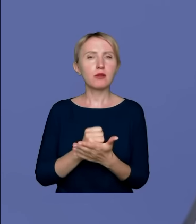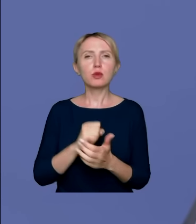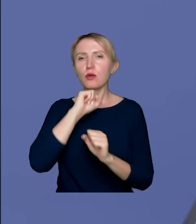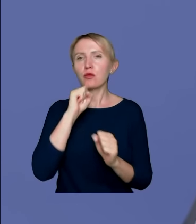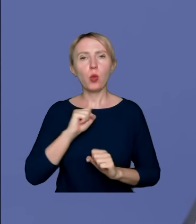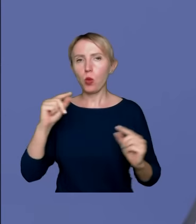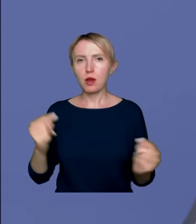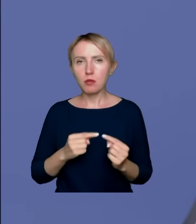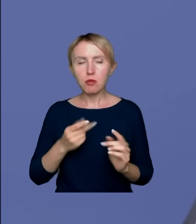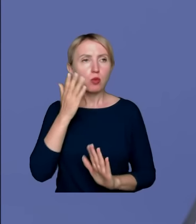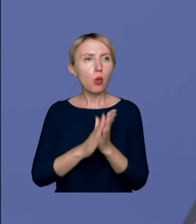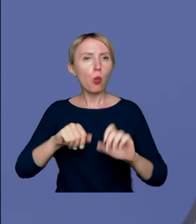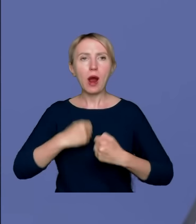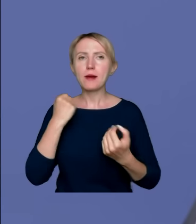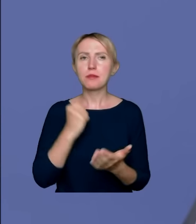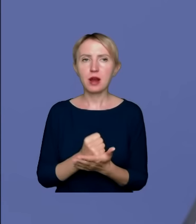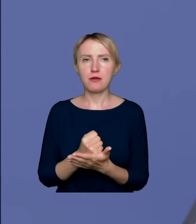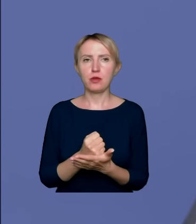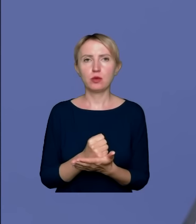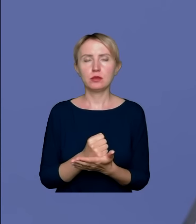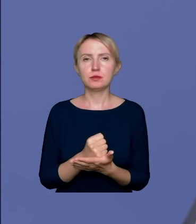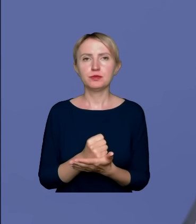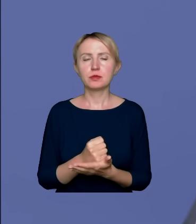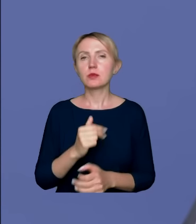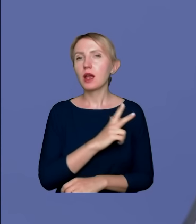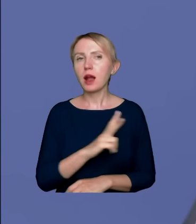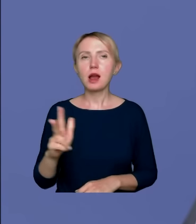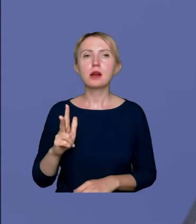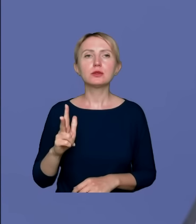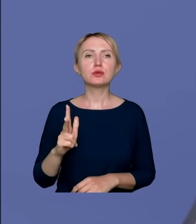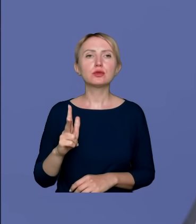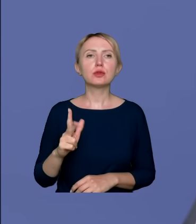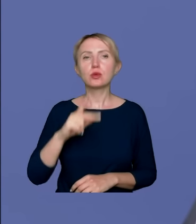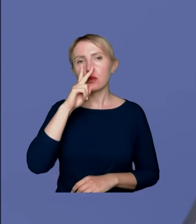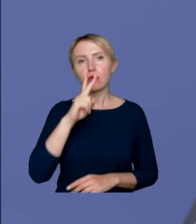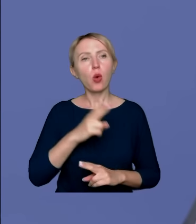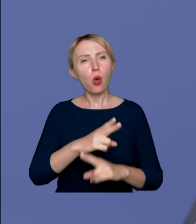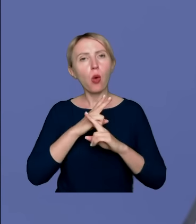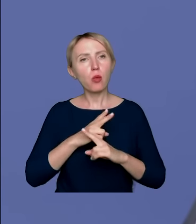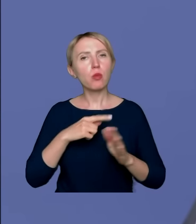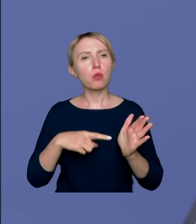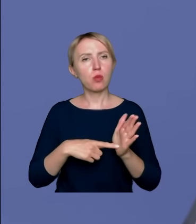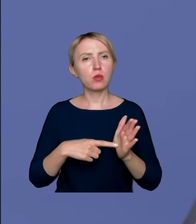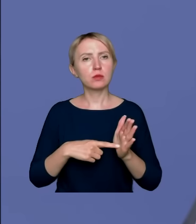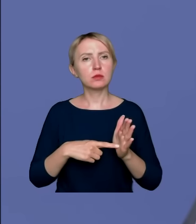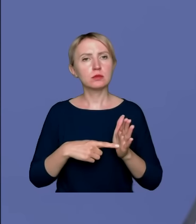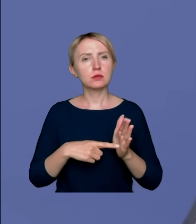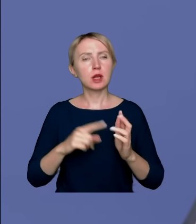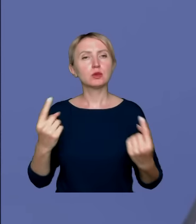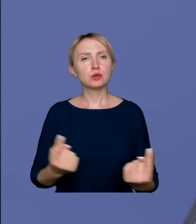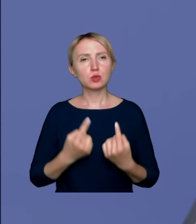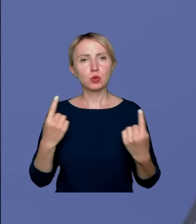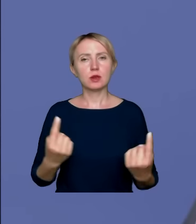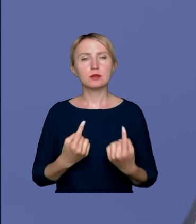grę. Po prostu złamano prawo i to bezwzględnie. Każdy, kto patrzy obiektywnie na te zdarzenia i na